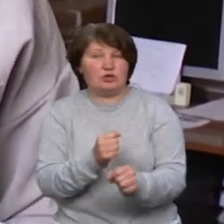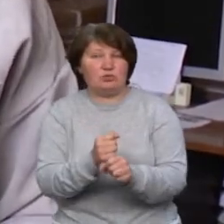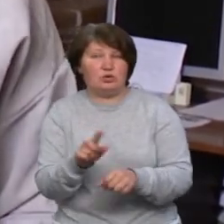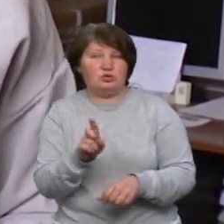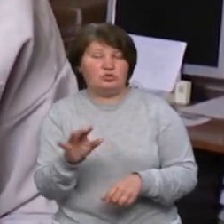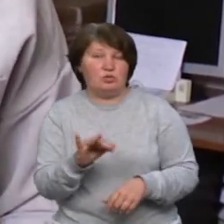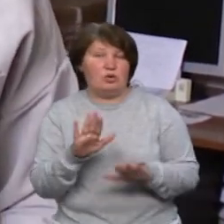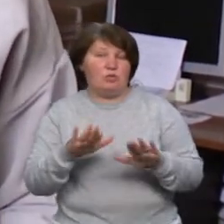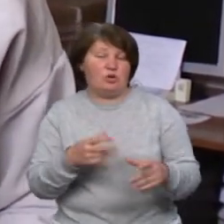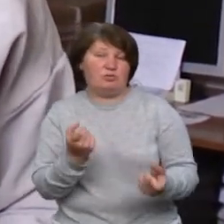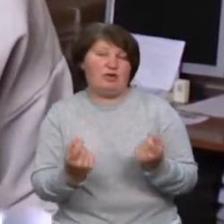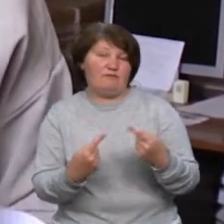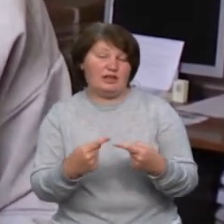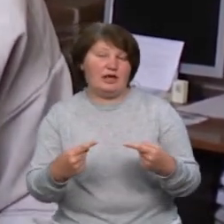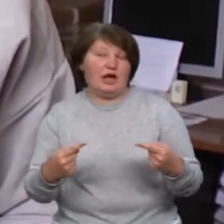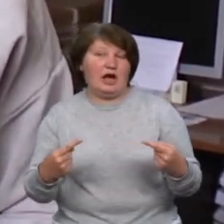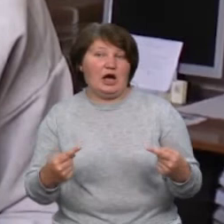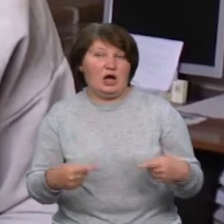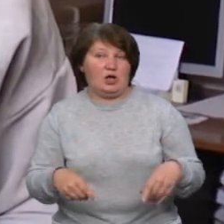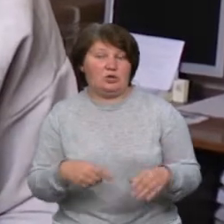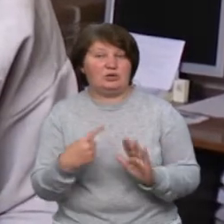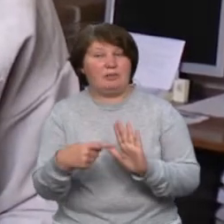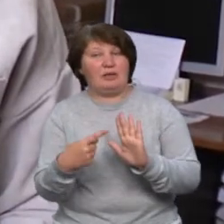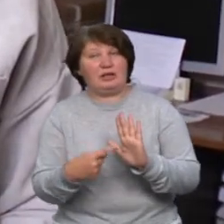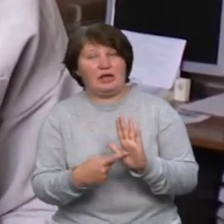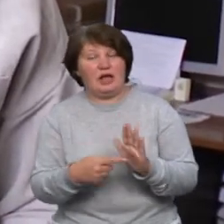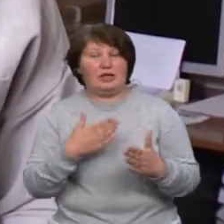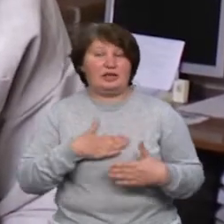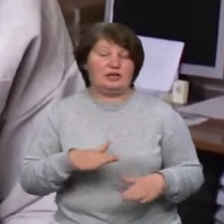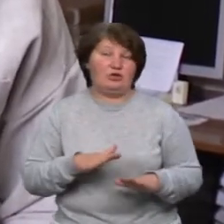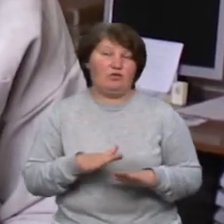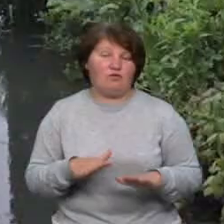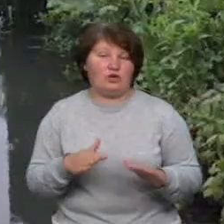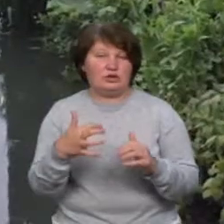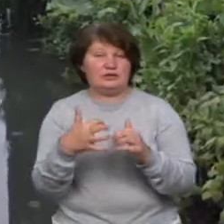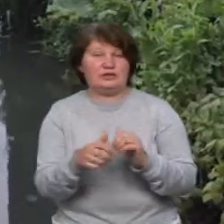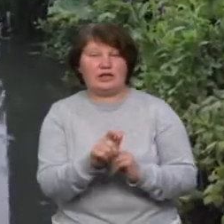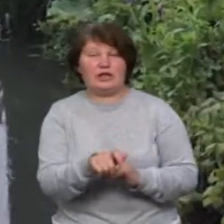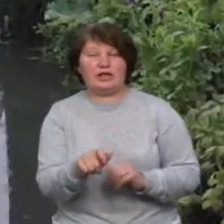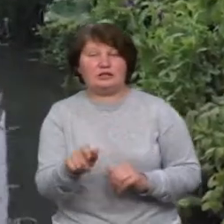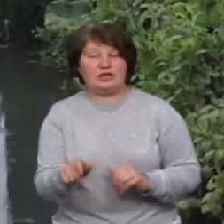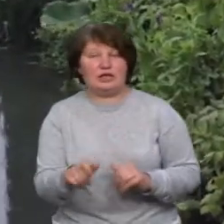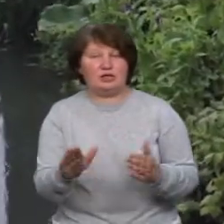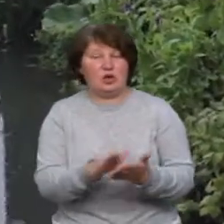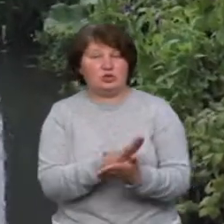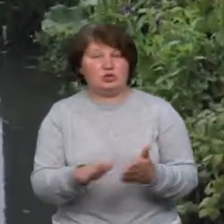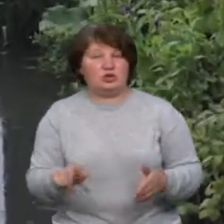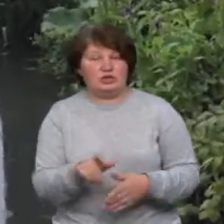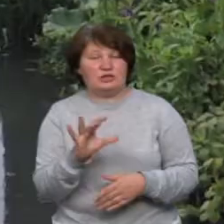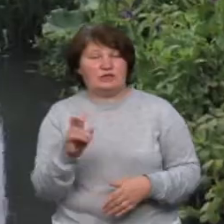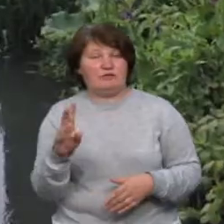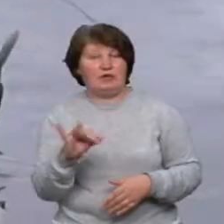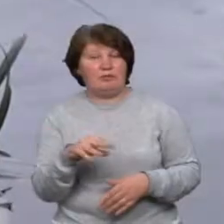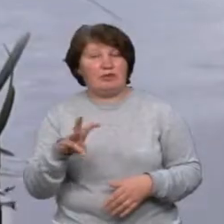потім не виникало якихось запитань, незадоволення серед населення. На очистку річок Сівка та Млинівка у